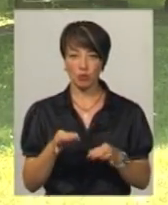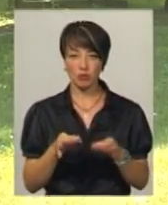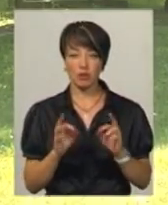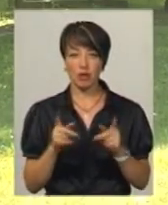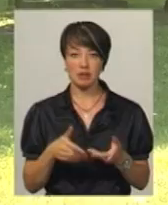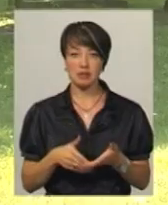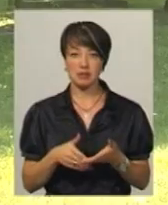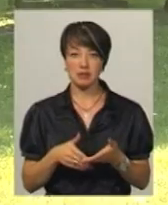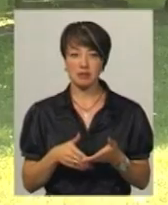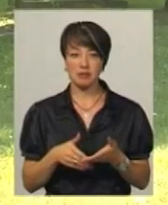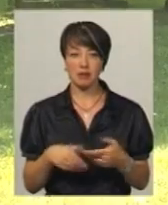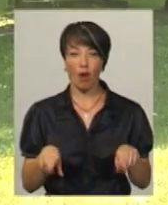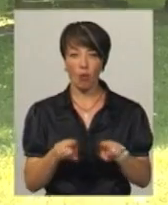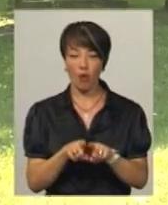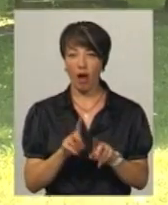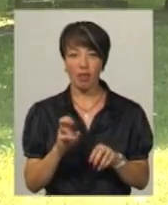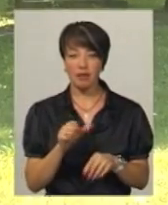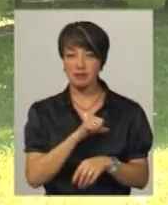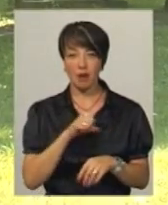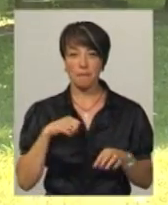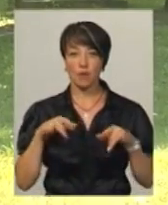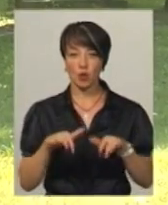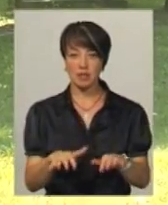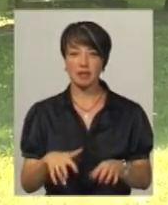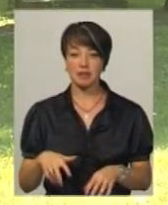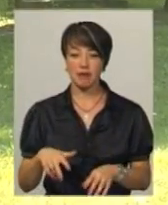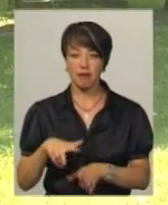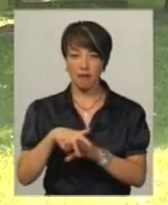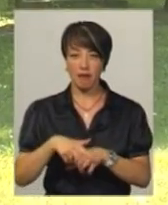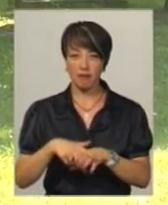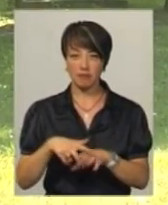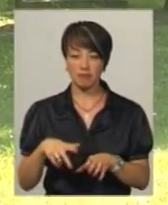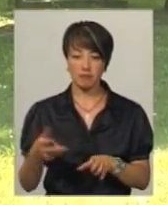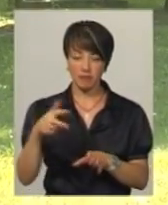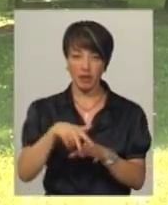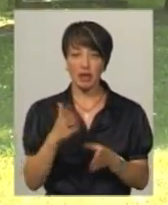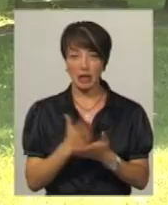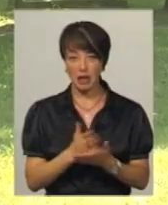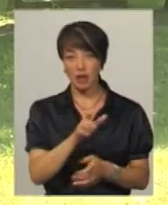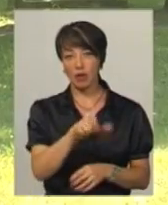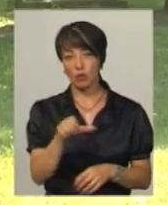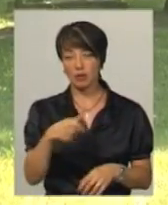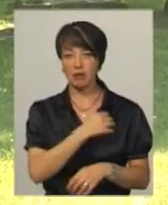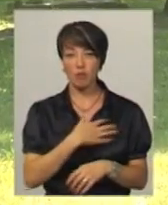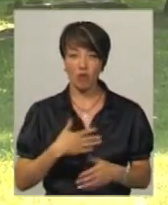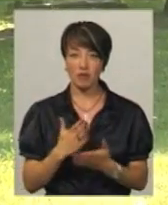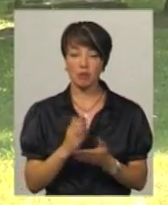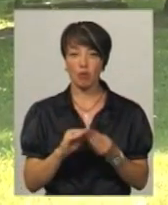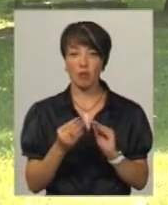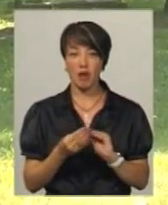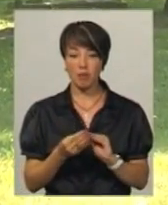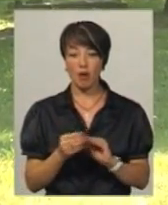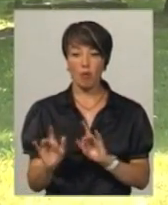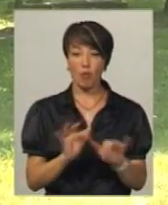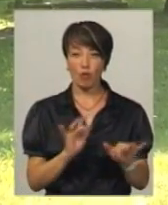не сам процес їзди. Оскільки, звичайно, є пацієнти травмовані, в них є якісь проблеми